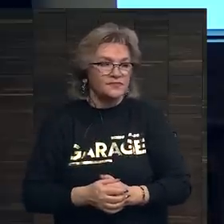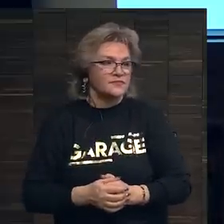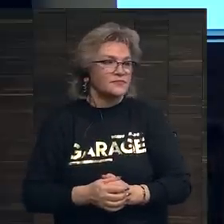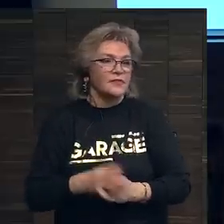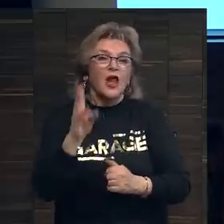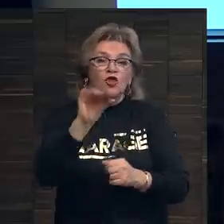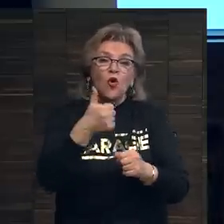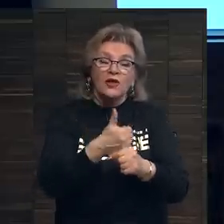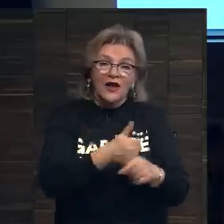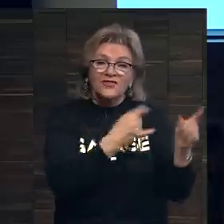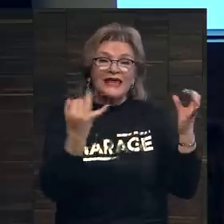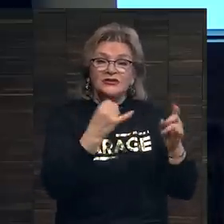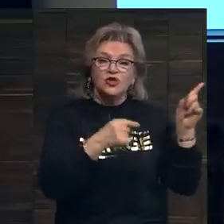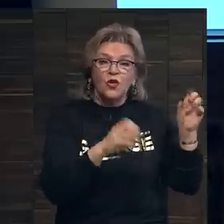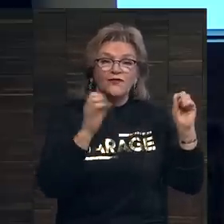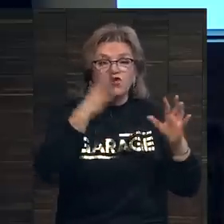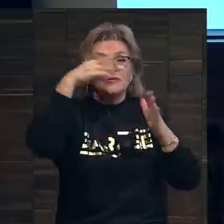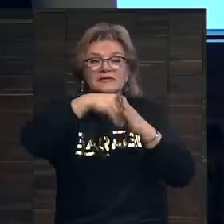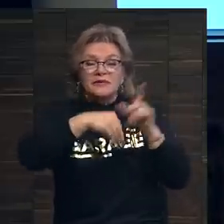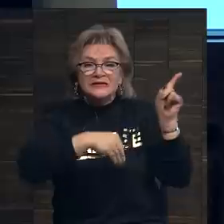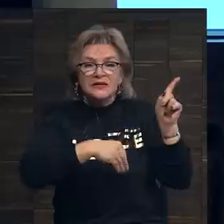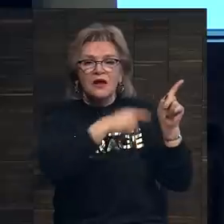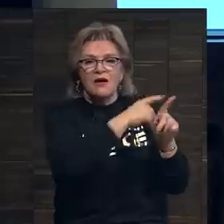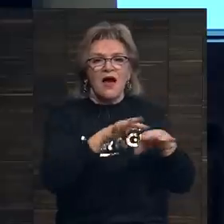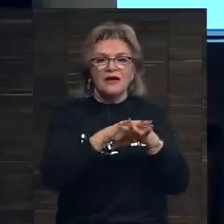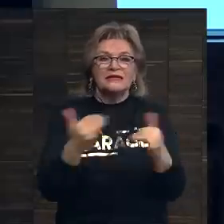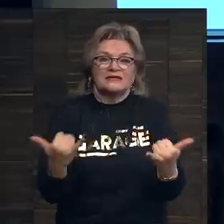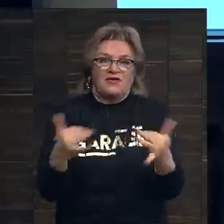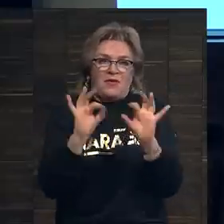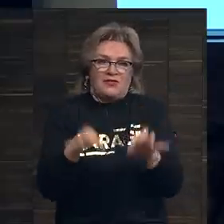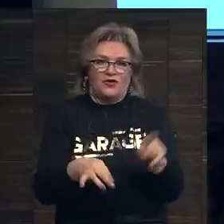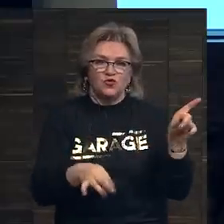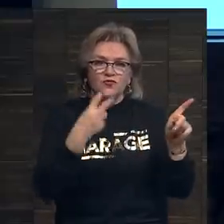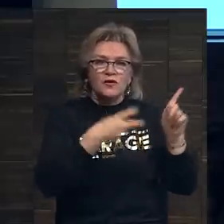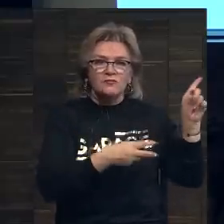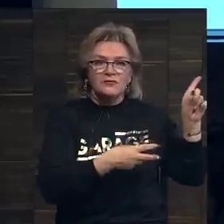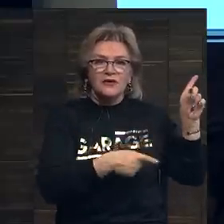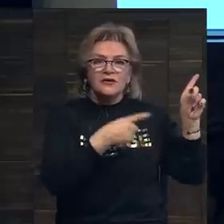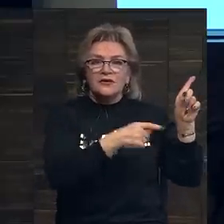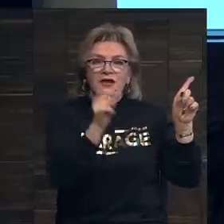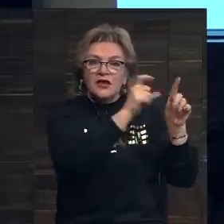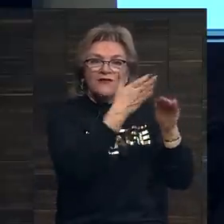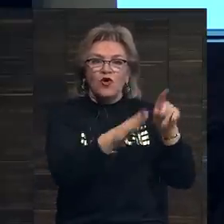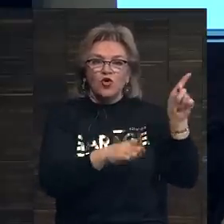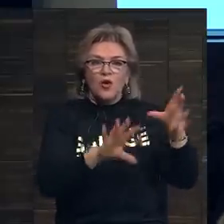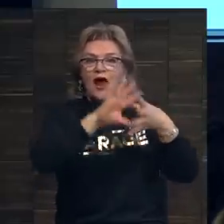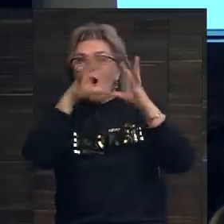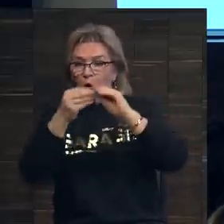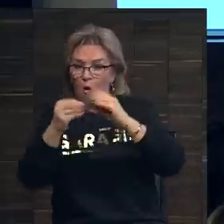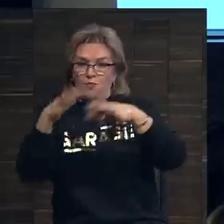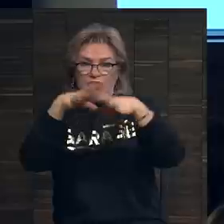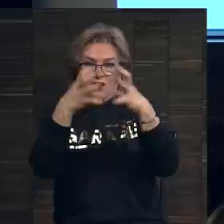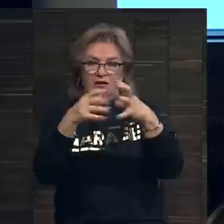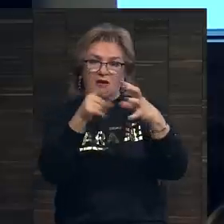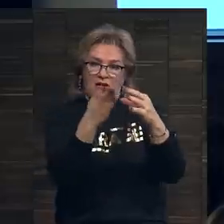Ну а главная история здесь, смысл всего этого слайда — это рынок современного искусства. Посмотрите, его доля в общем рынке